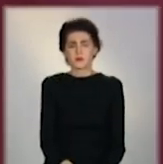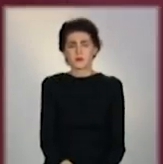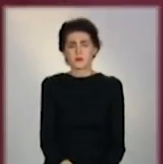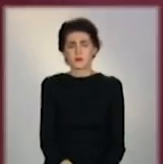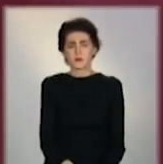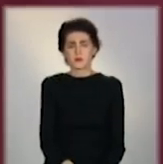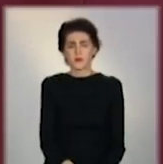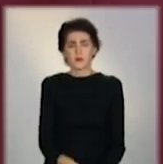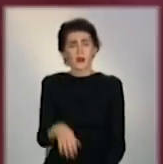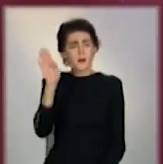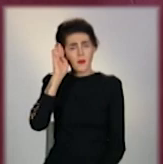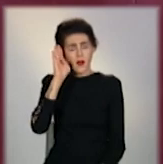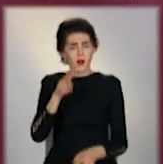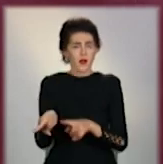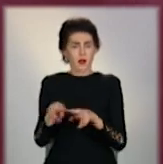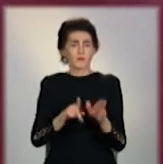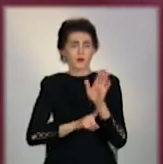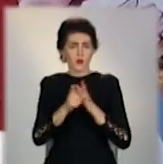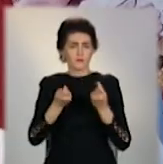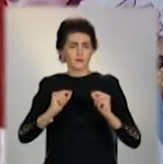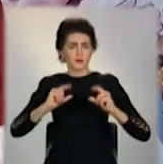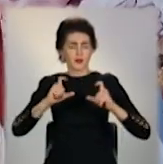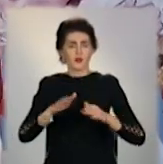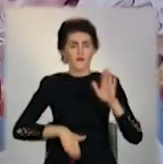Хлопчики потрохи набирають у вазі.